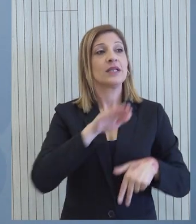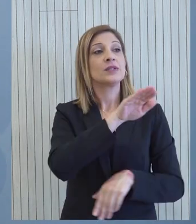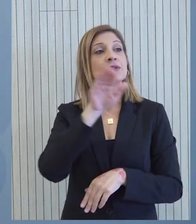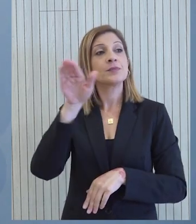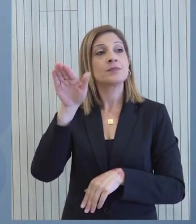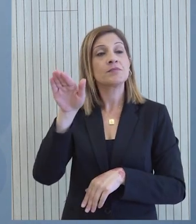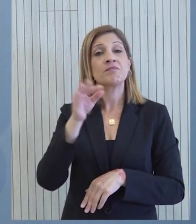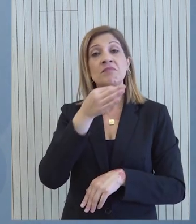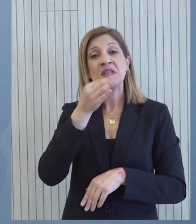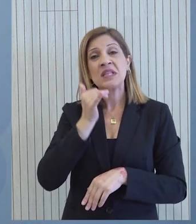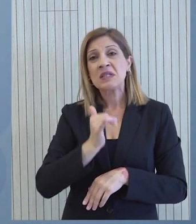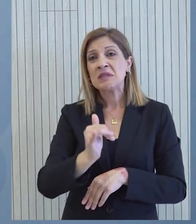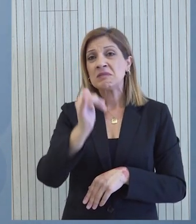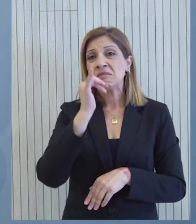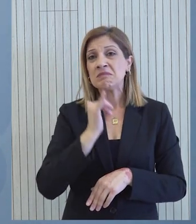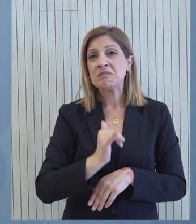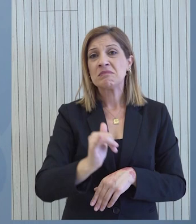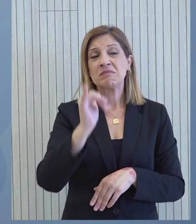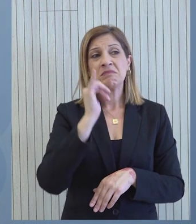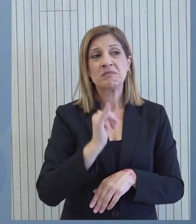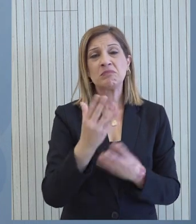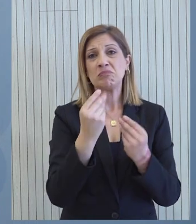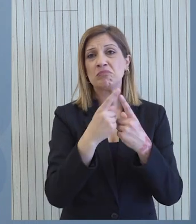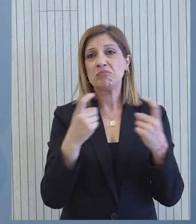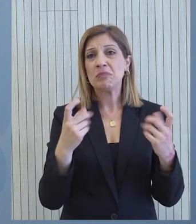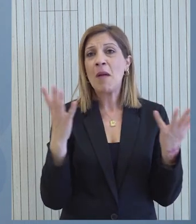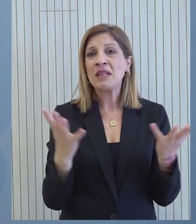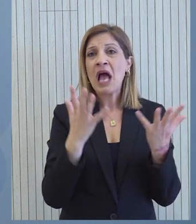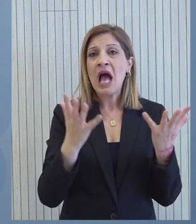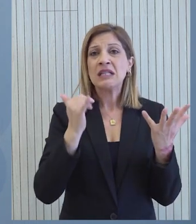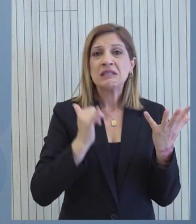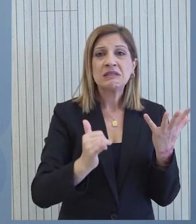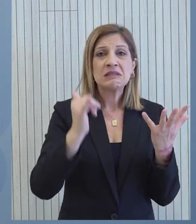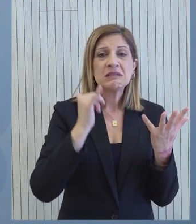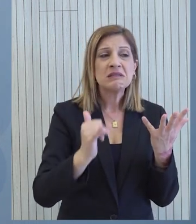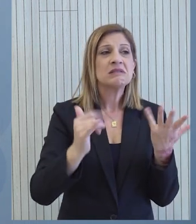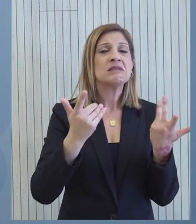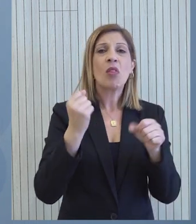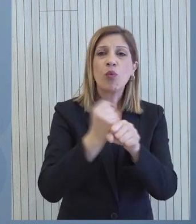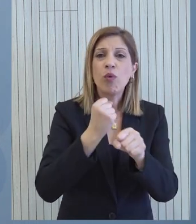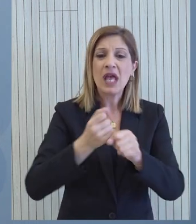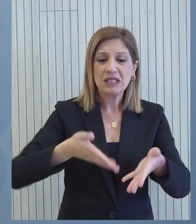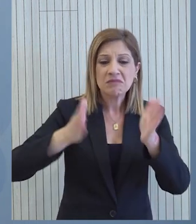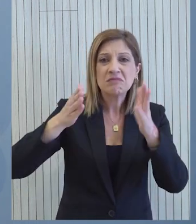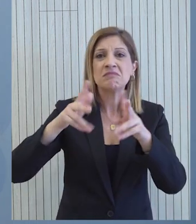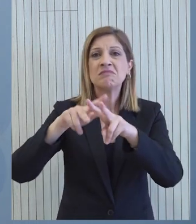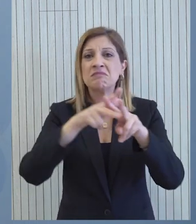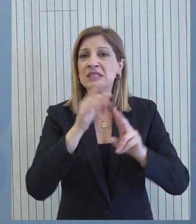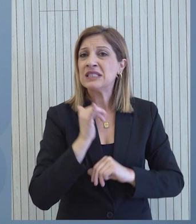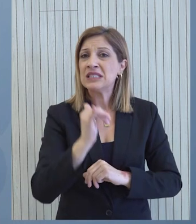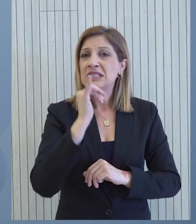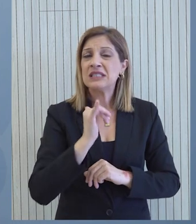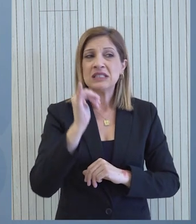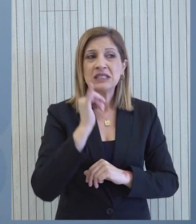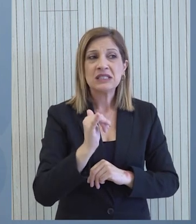καθυστερήσεις σε διάφορα δημόσια έργα πώς πρέπει να υπάρχει κάποια ασφαλιστική δικτήλειδα ούτως ώστε να μπορούν να προχωρούν